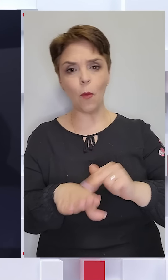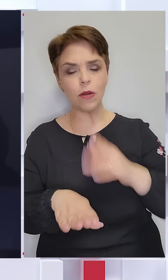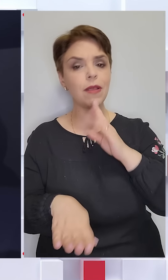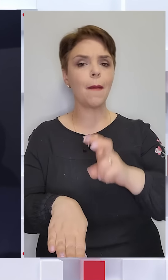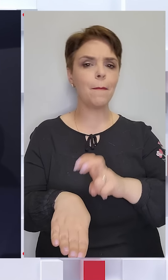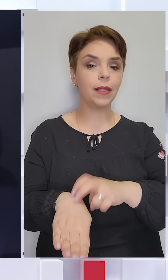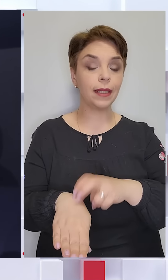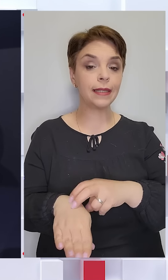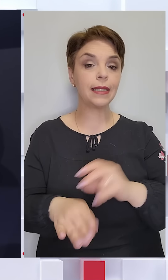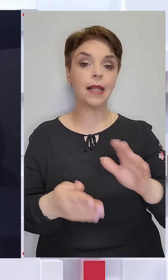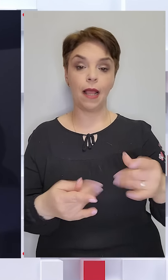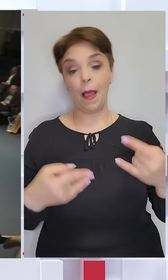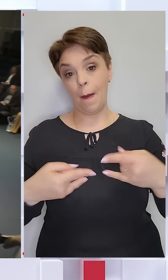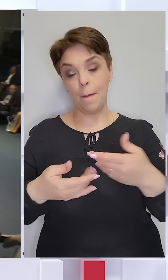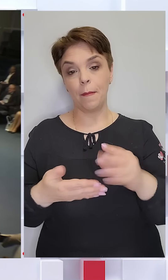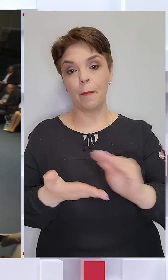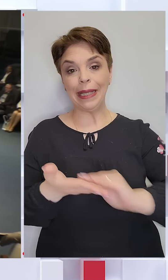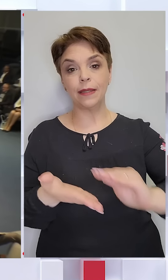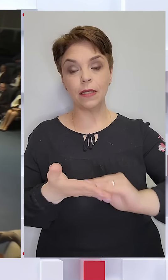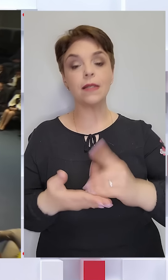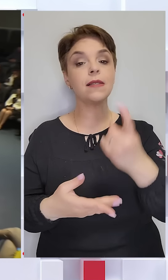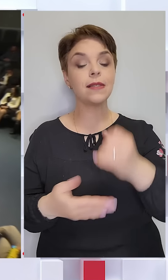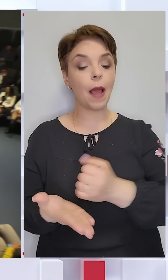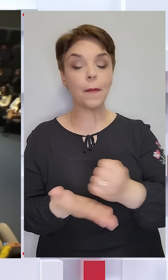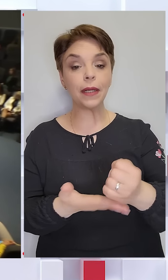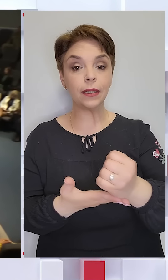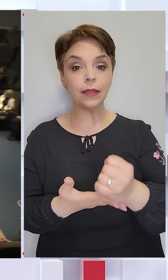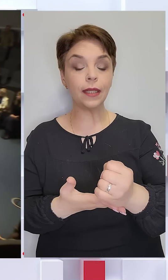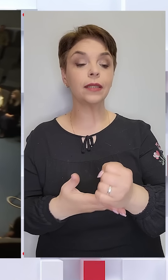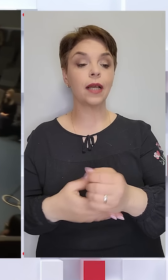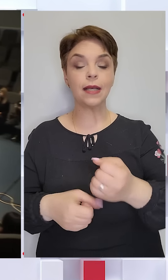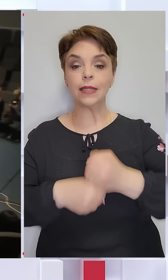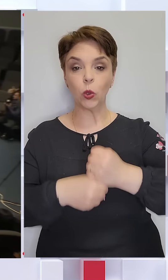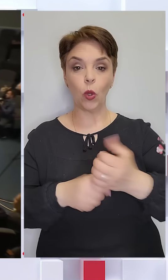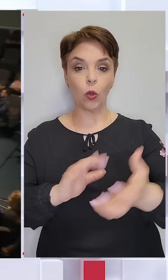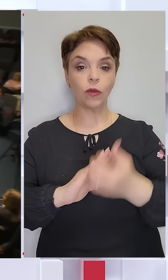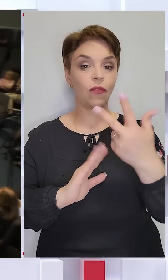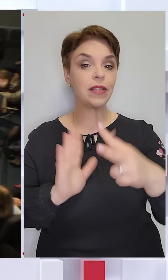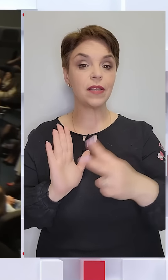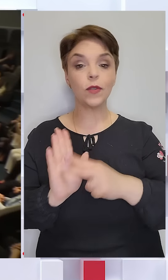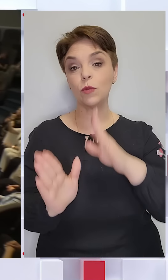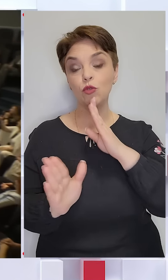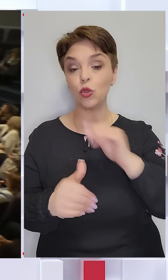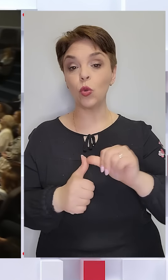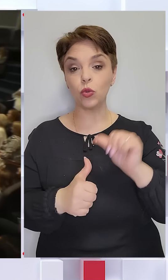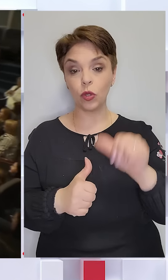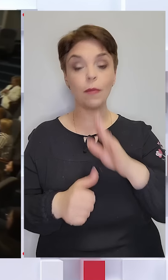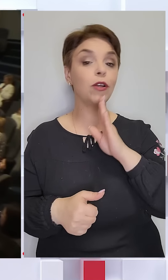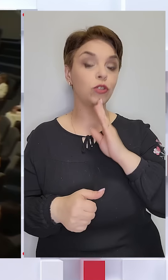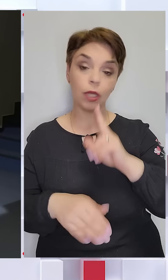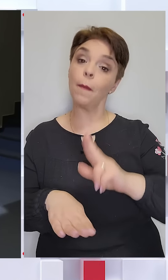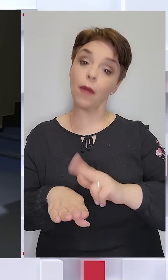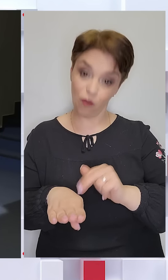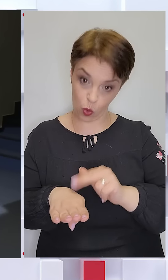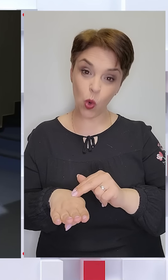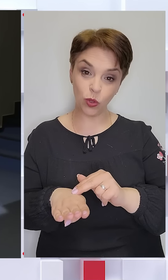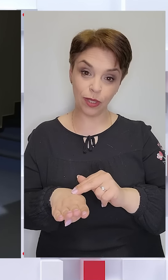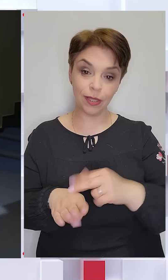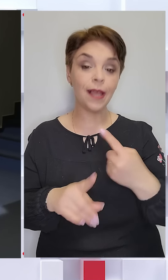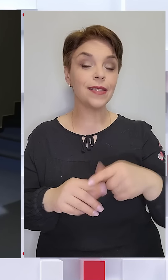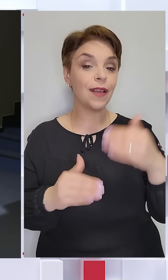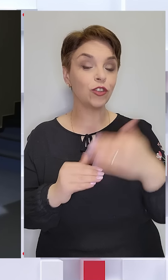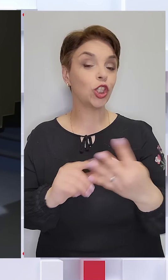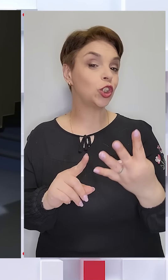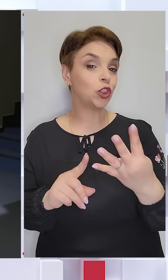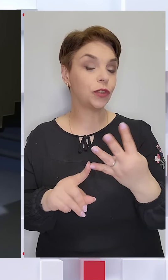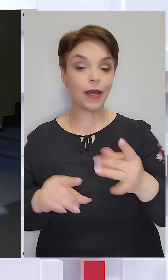медикині, медійниці. Зі 100 претенденток статуетку отримали 28 жінок, зокрема і жінки-правоохорониці. Це вже